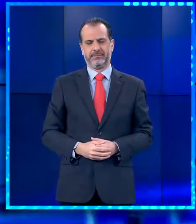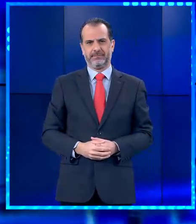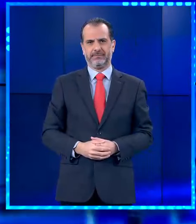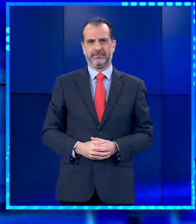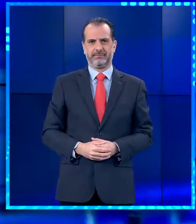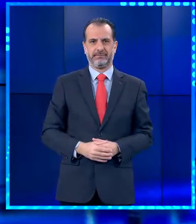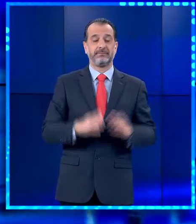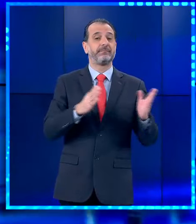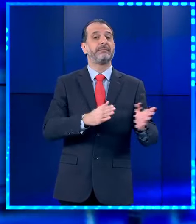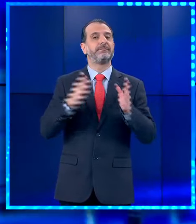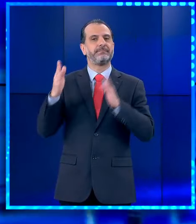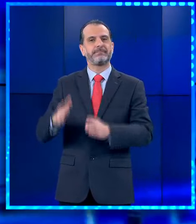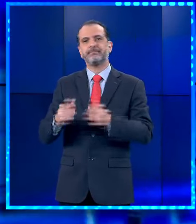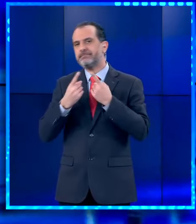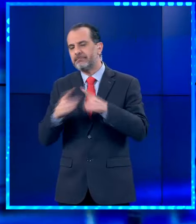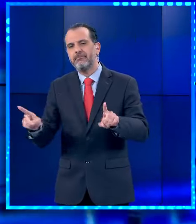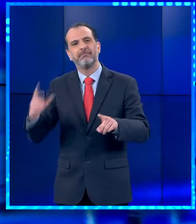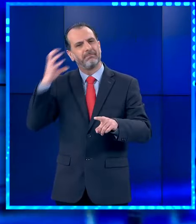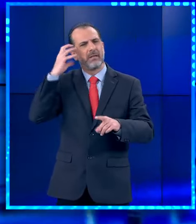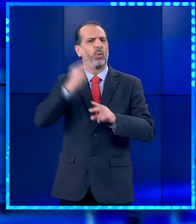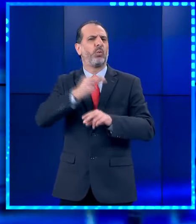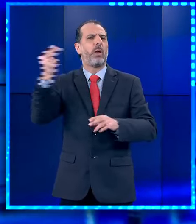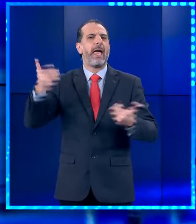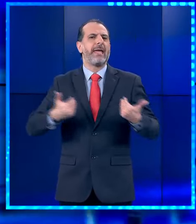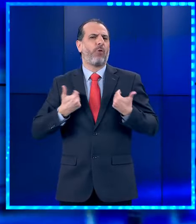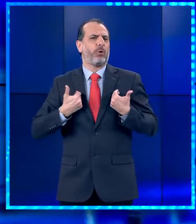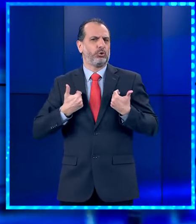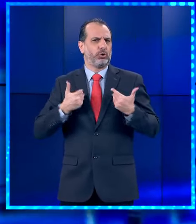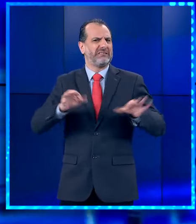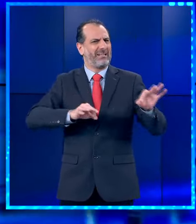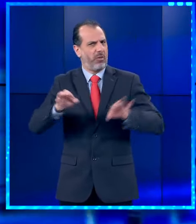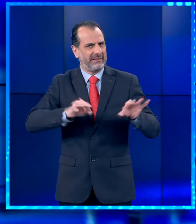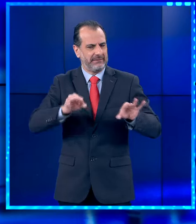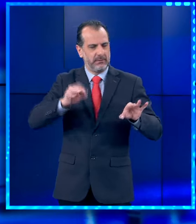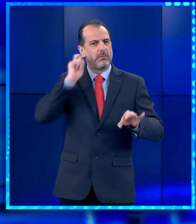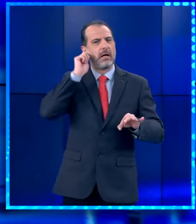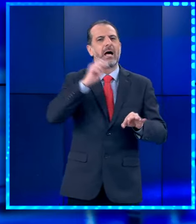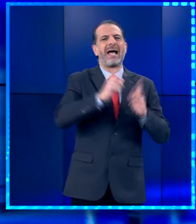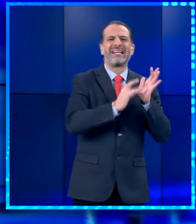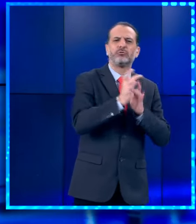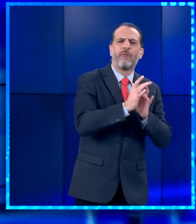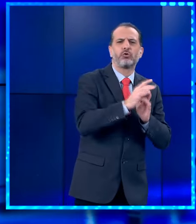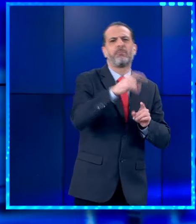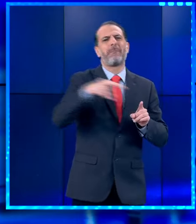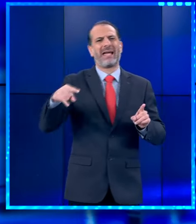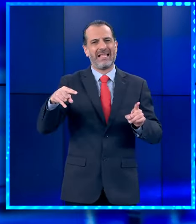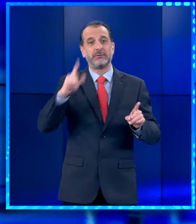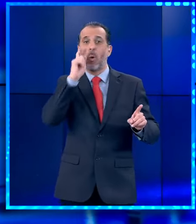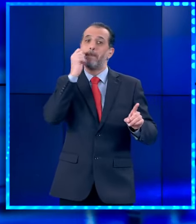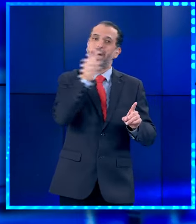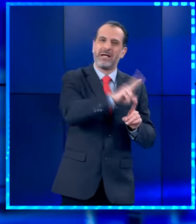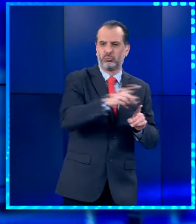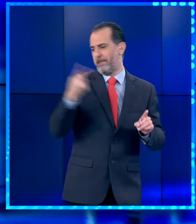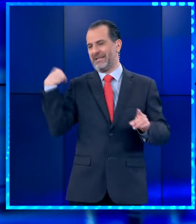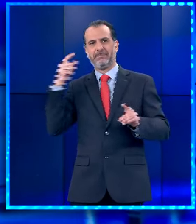Σε πλήρη ανατροπή οδηγείται η υπόθεση του τραυματισμού του επιχειρηματία και πατέρα του Χριστόφορου Παπακαλιάτη Μανώλη, σε